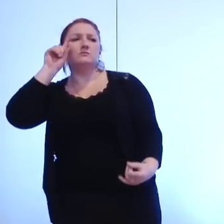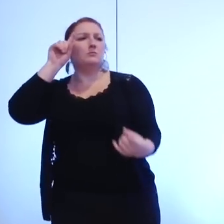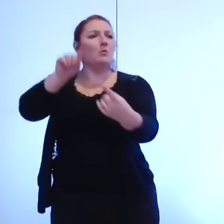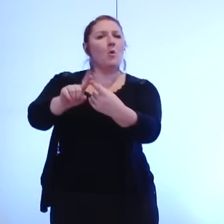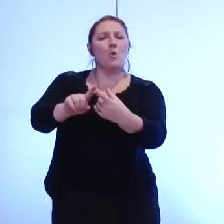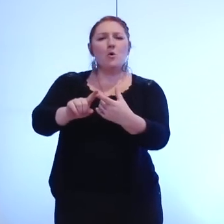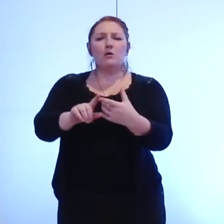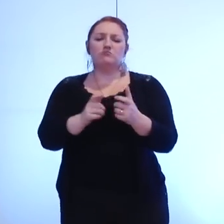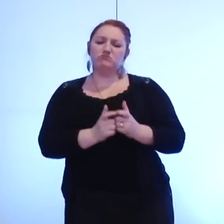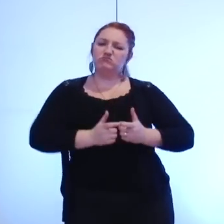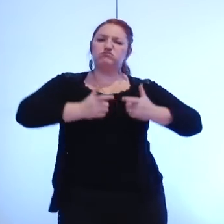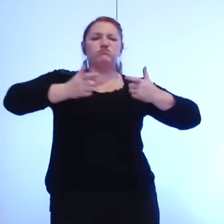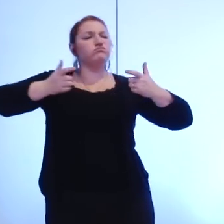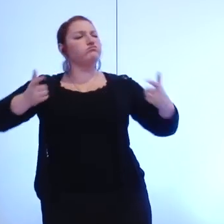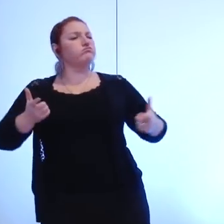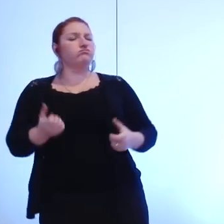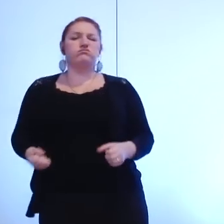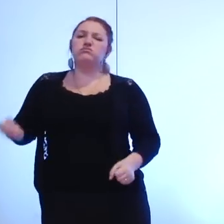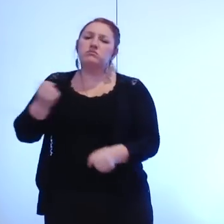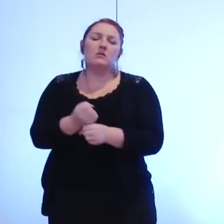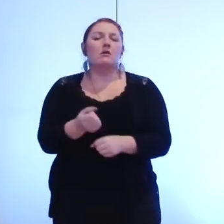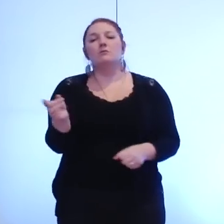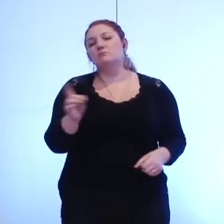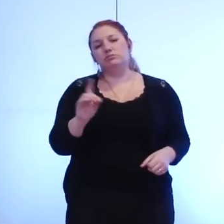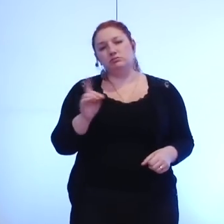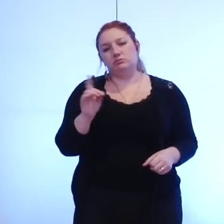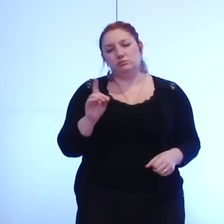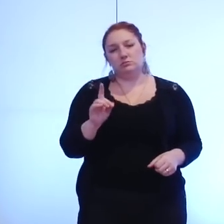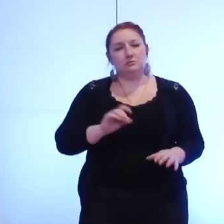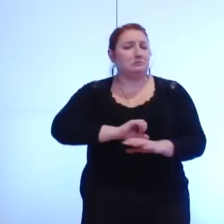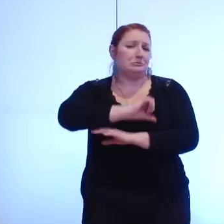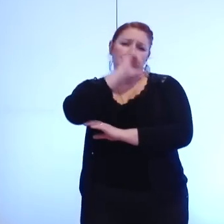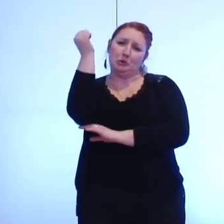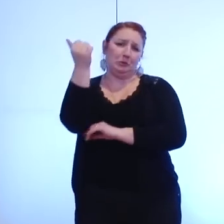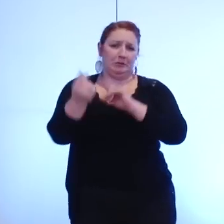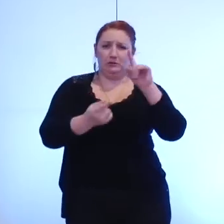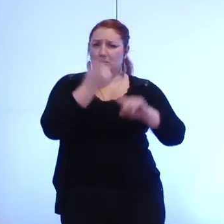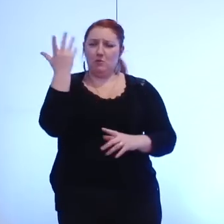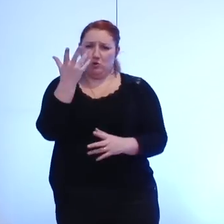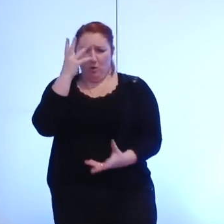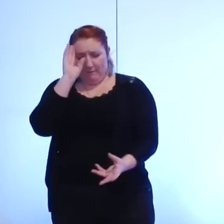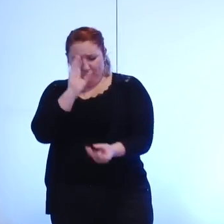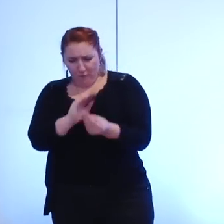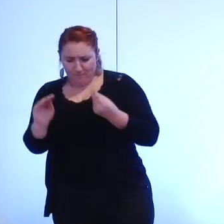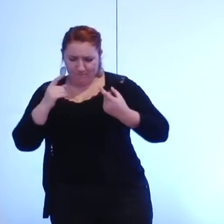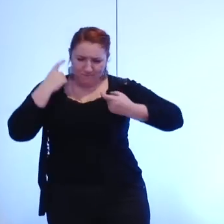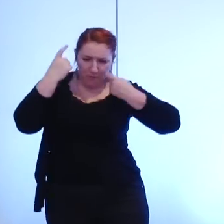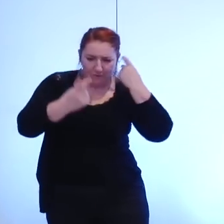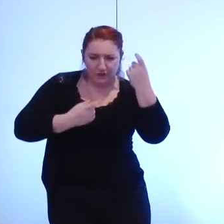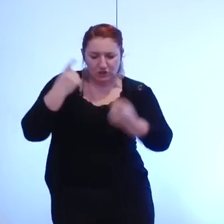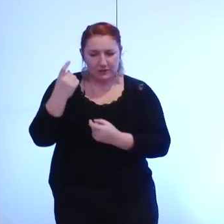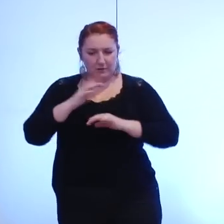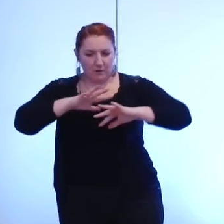structuration sans s'interroger profondément sur la cohérence entre les